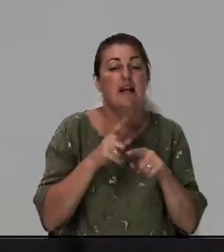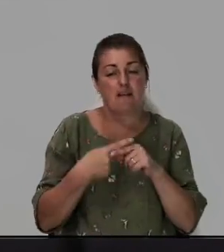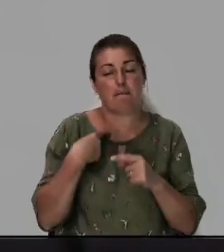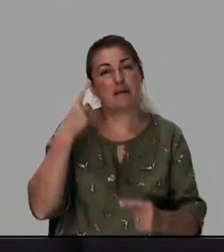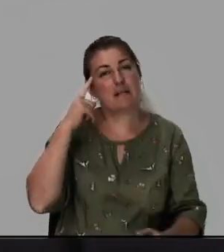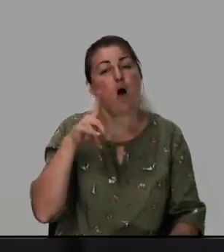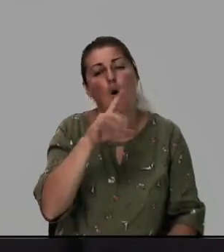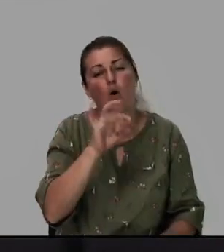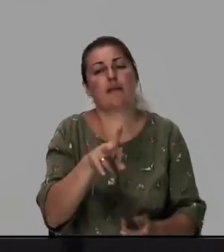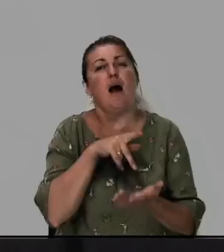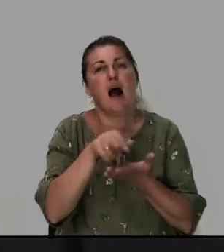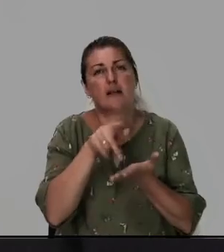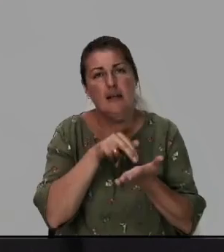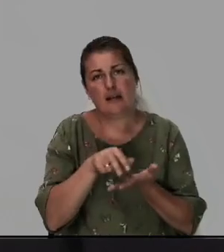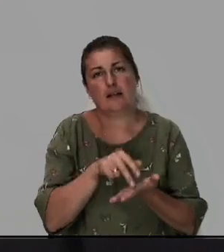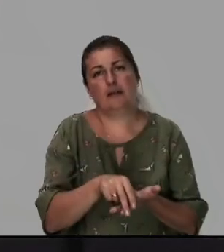Он ходил,